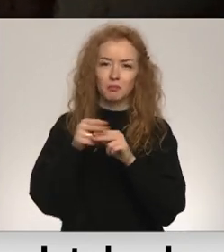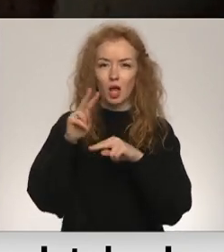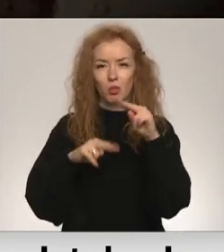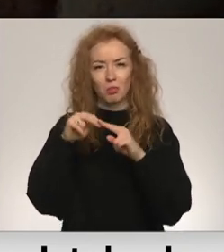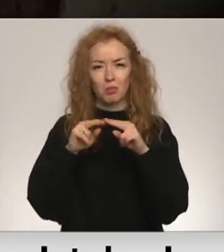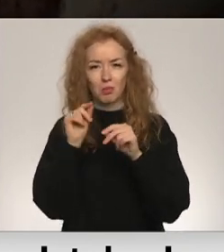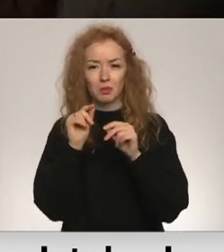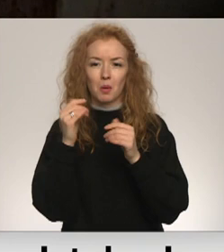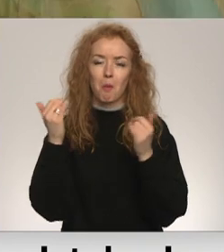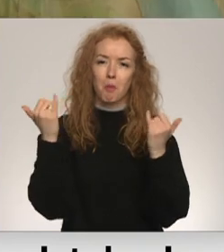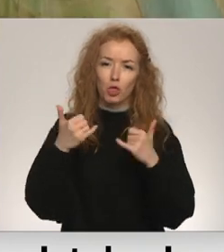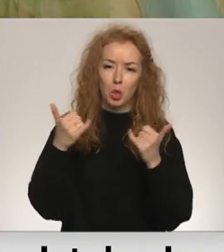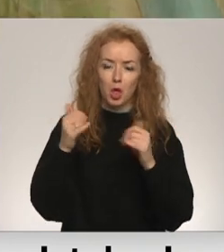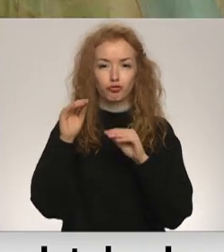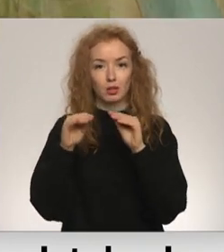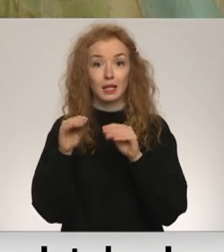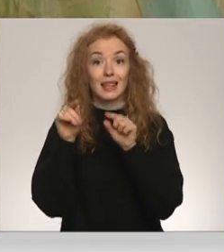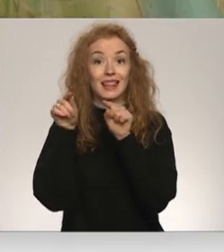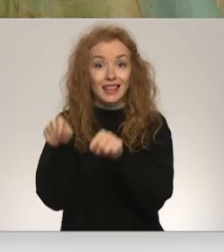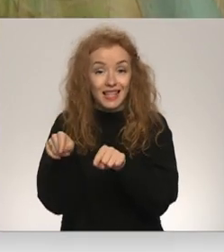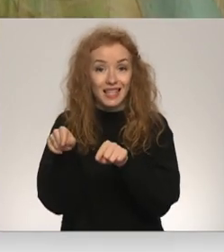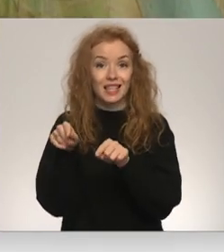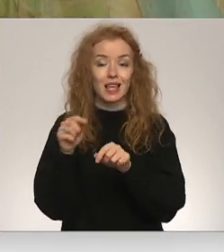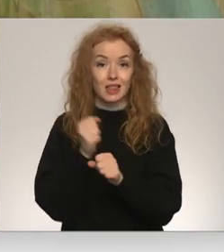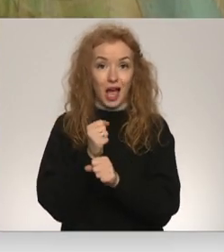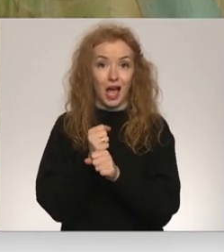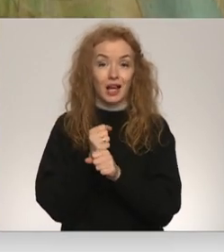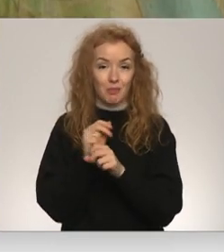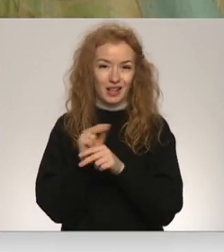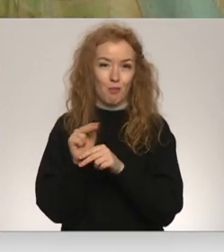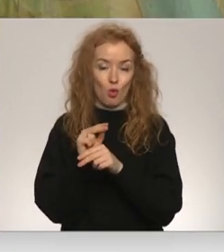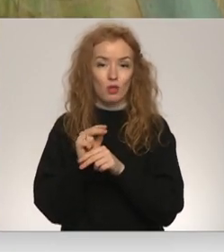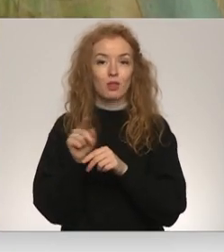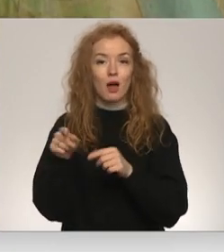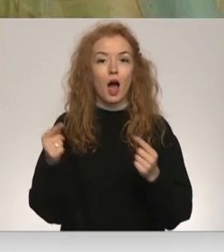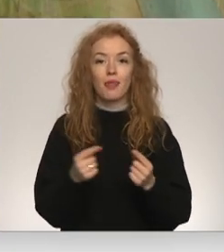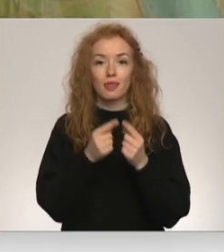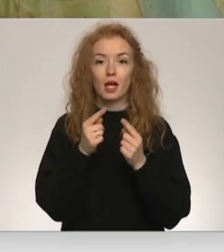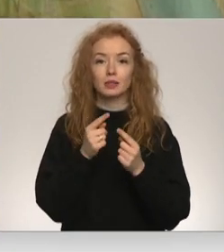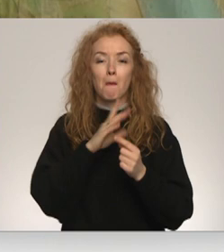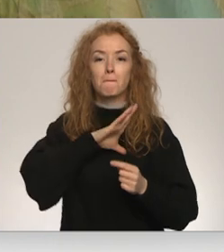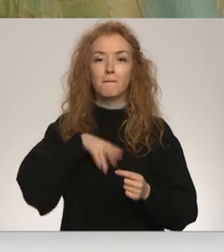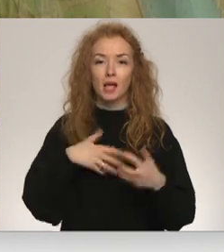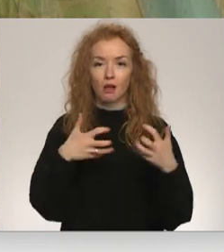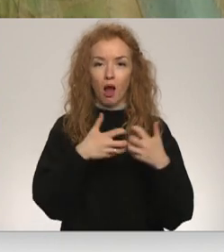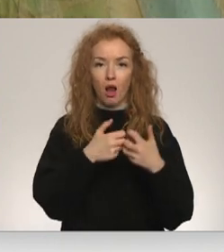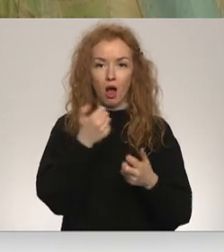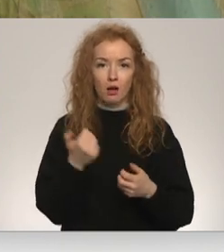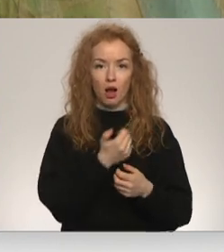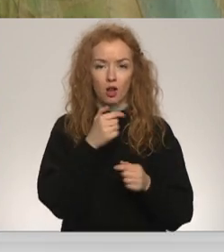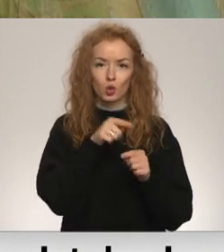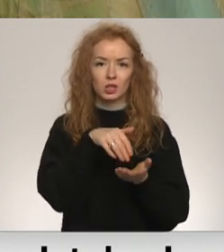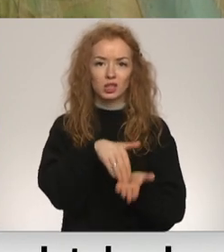betunēšanas un tādus, tie ir attiecās uz tiem pirmajiem pēc kār gadiem, kad tur